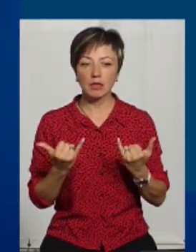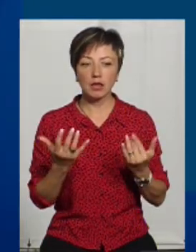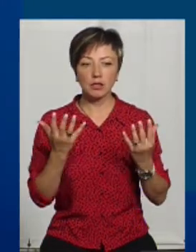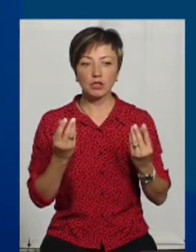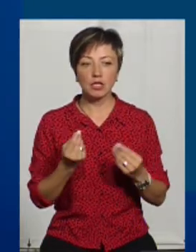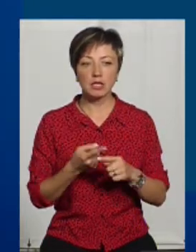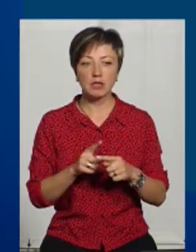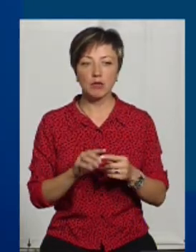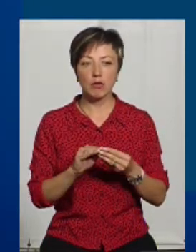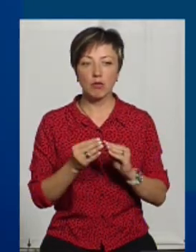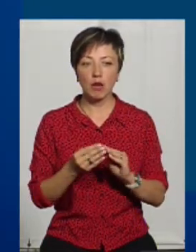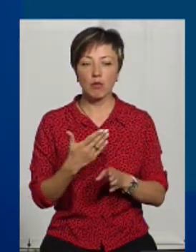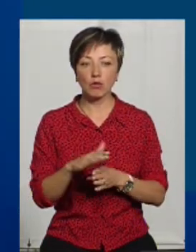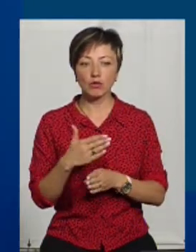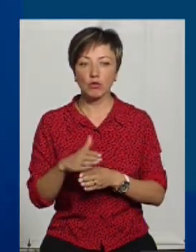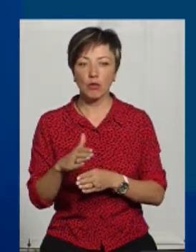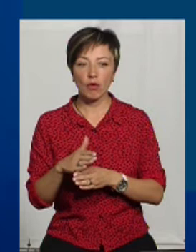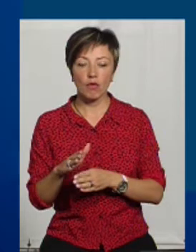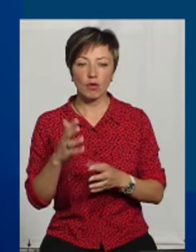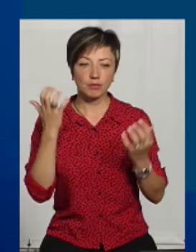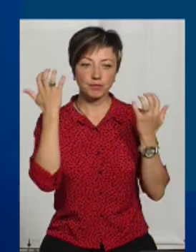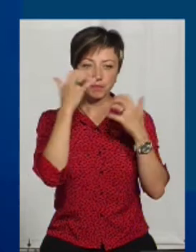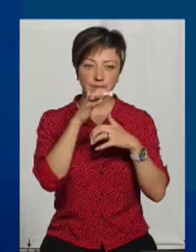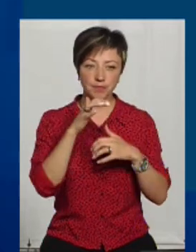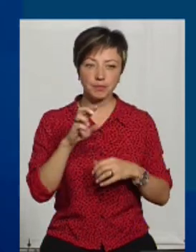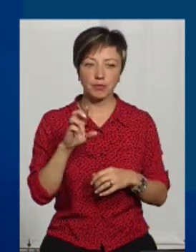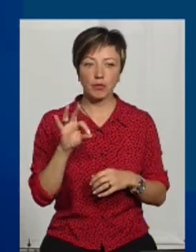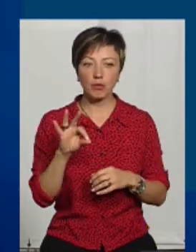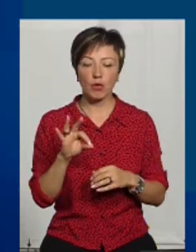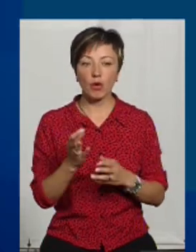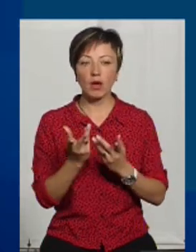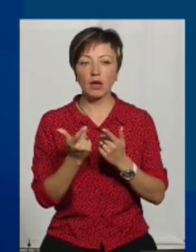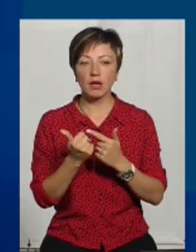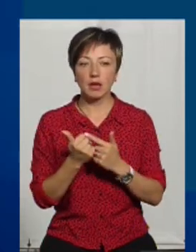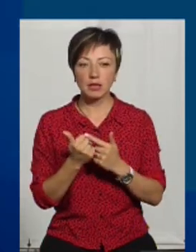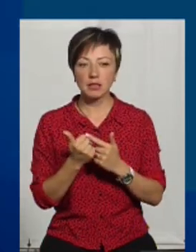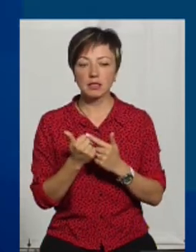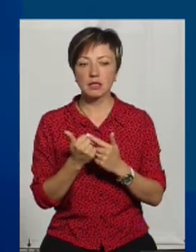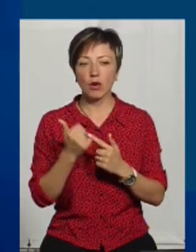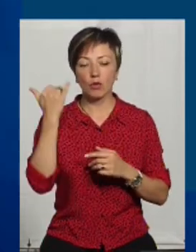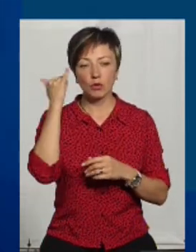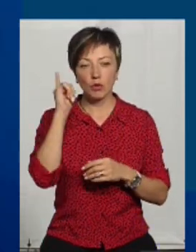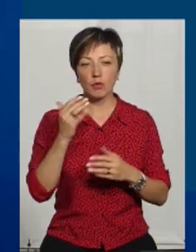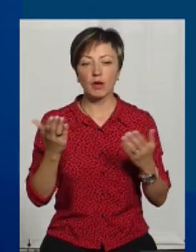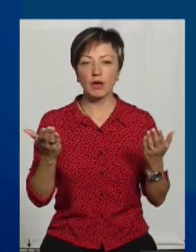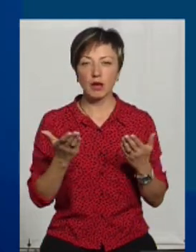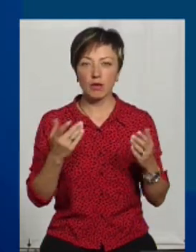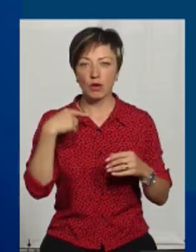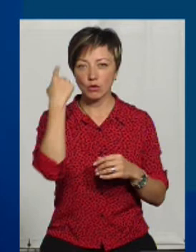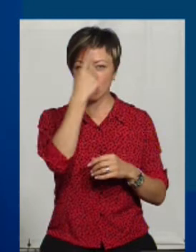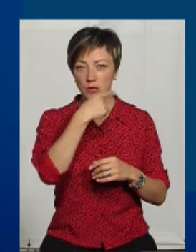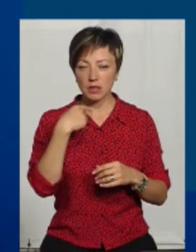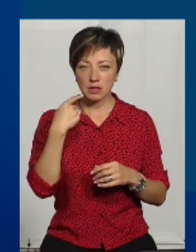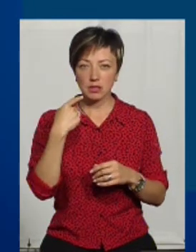ця проблема поступово взагалі нівелюється, тому що кількість ВРХ, які тримають в особистих